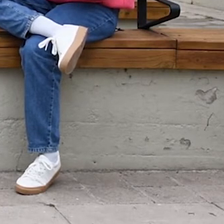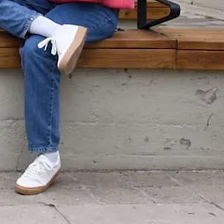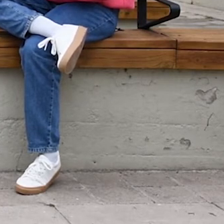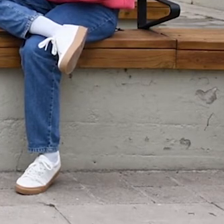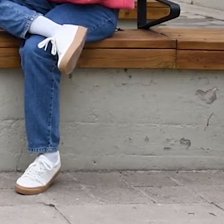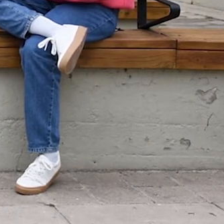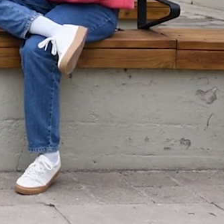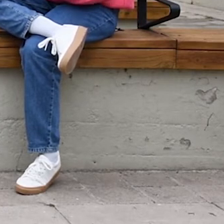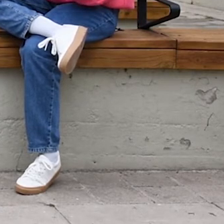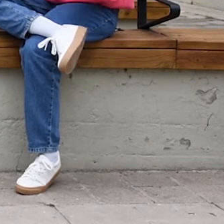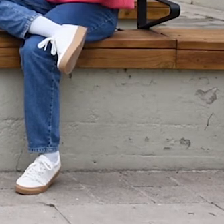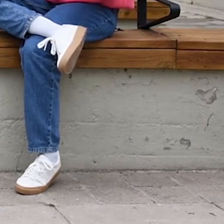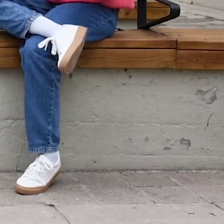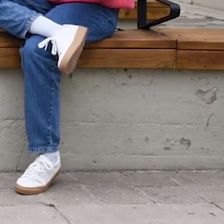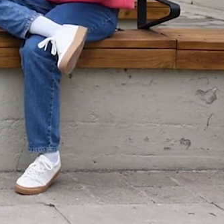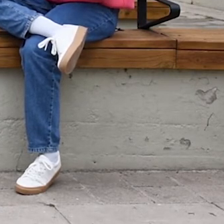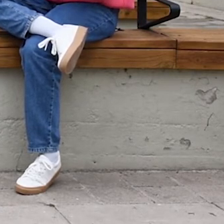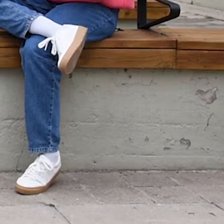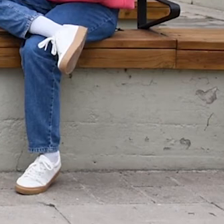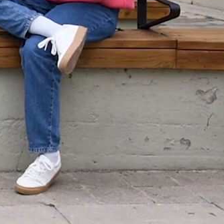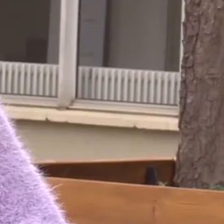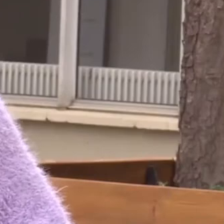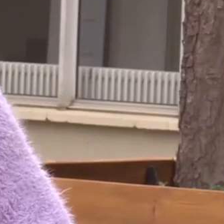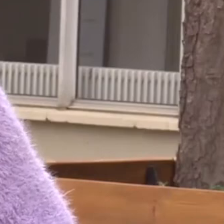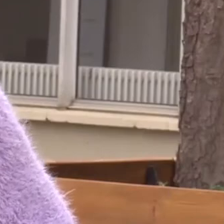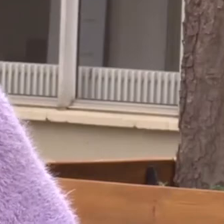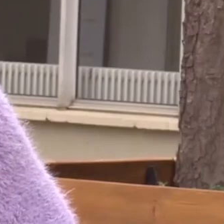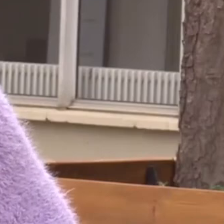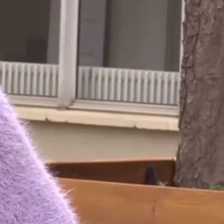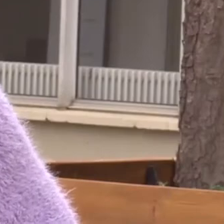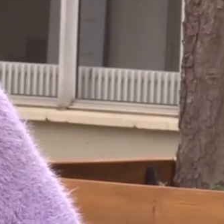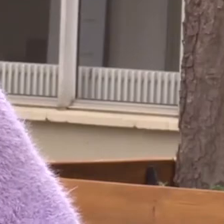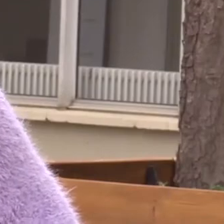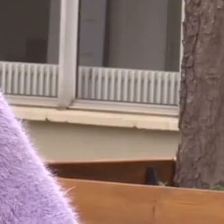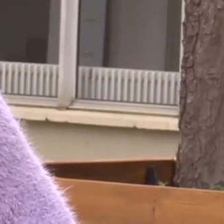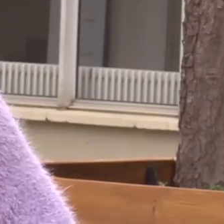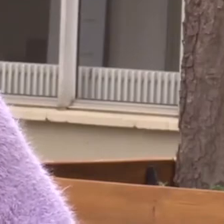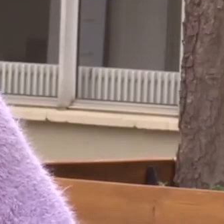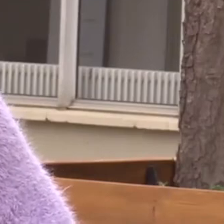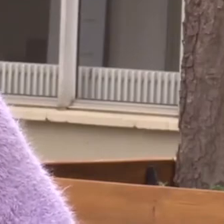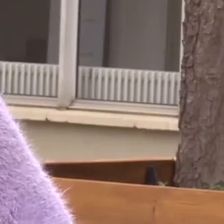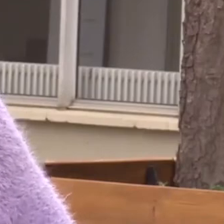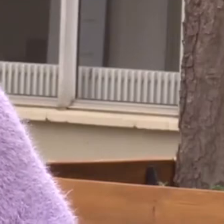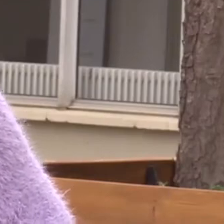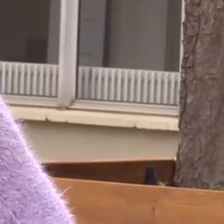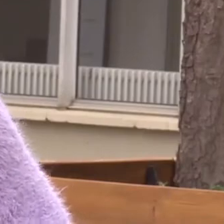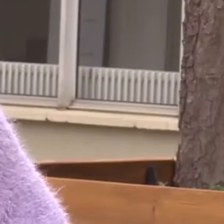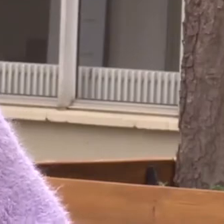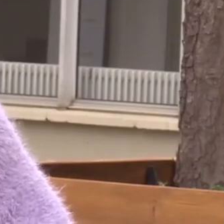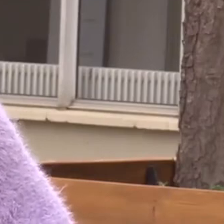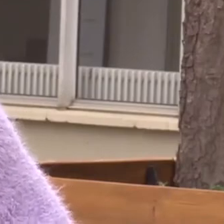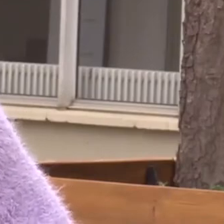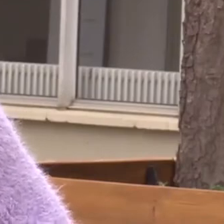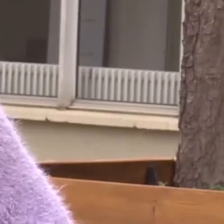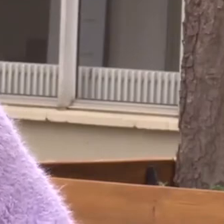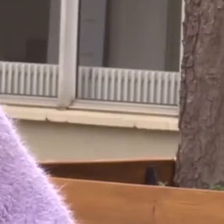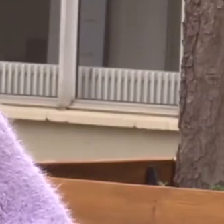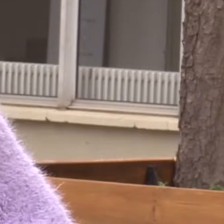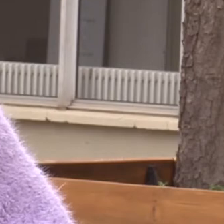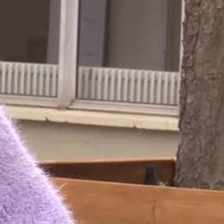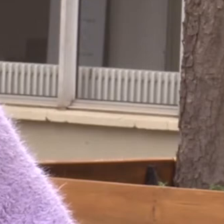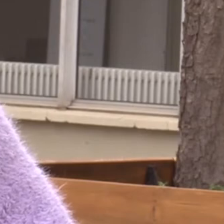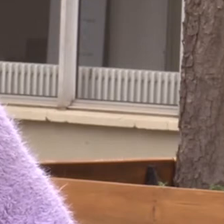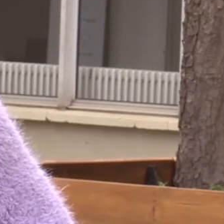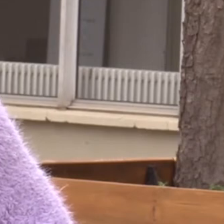com interpel el gènere en totes les disciplines que hem tocat. I aparte de molt de professorat, hem tingut molt professorat, aparte de molt de professorat, molt de cercana, amb